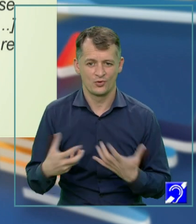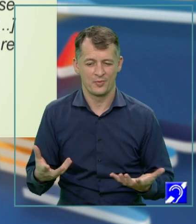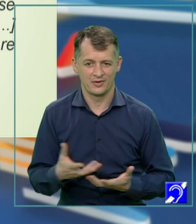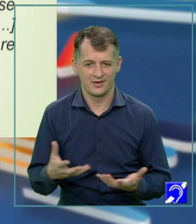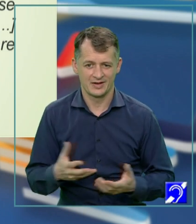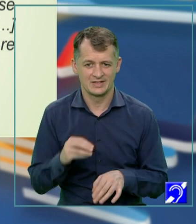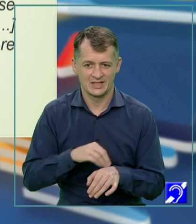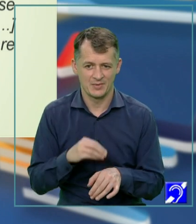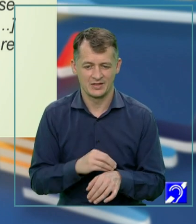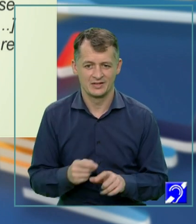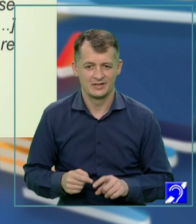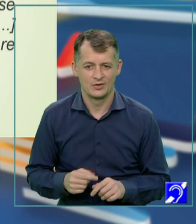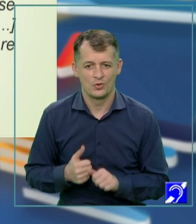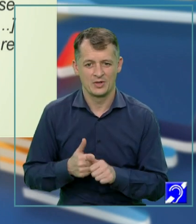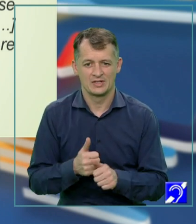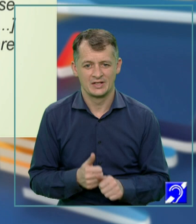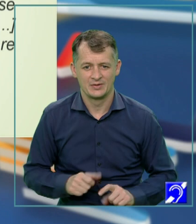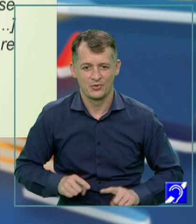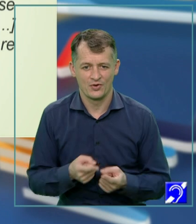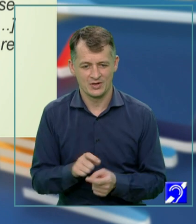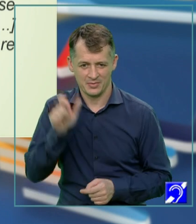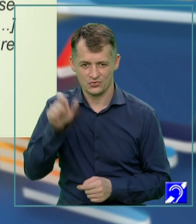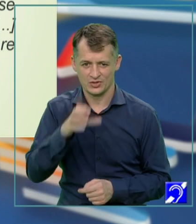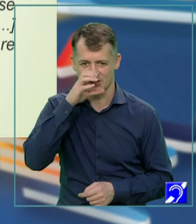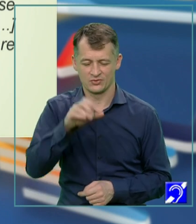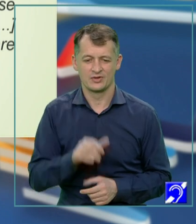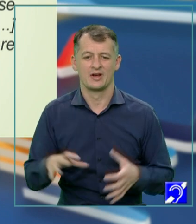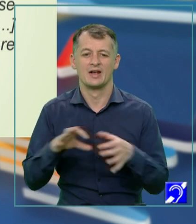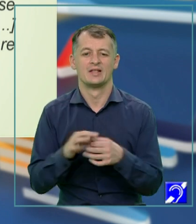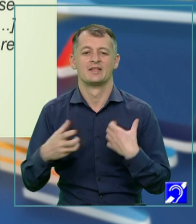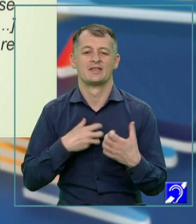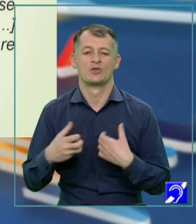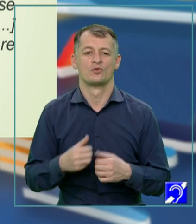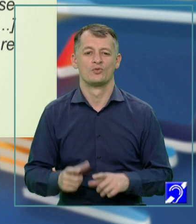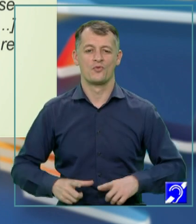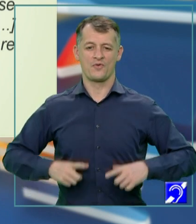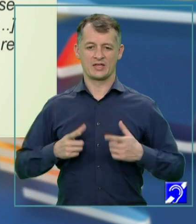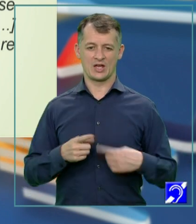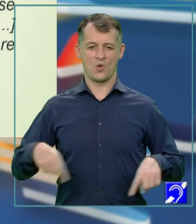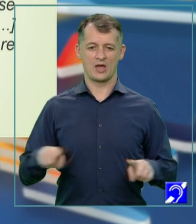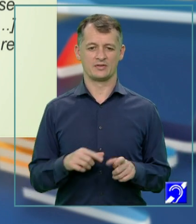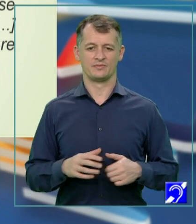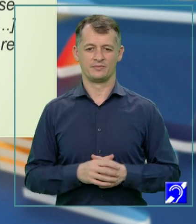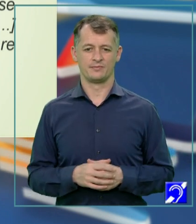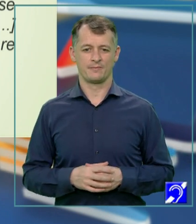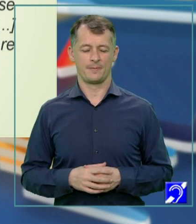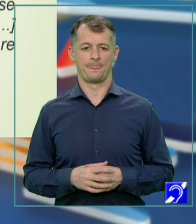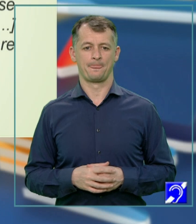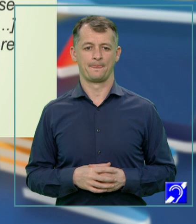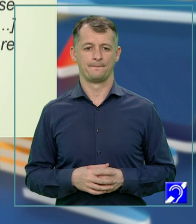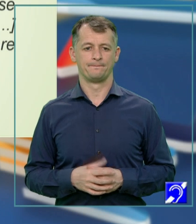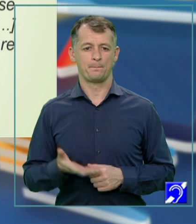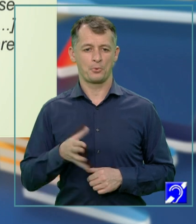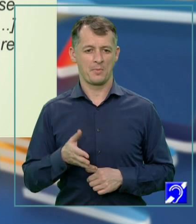urmărește să-l trezească în spectator, despre relația teatrului cu viața noastră. Probabil aceste